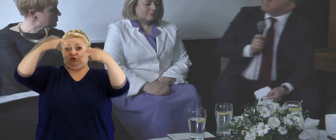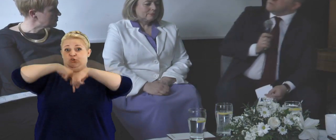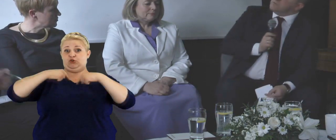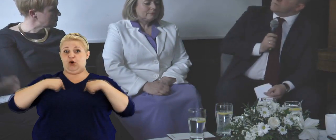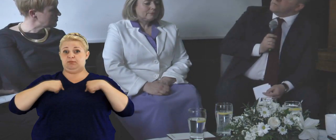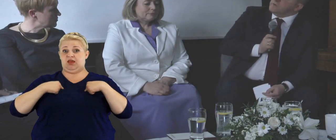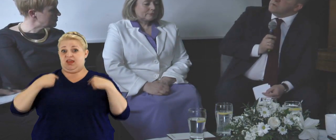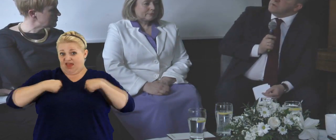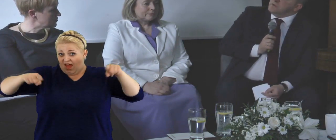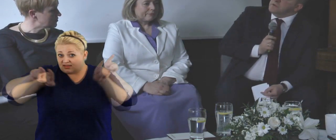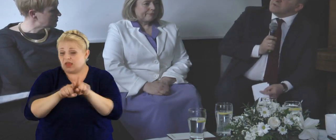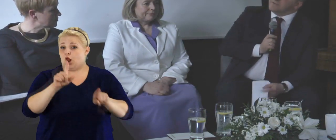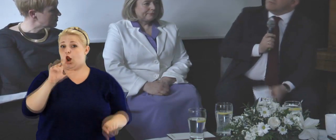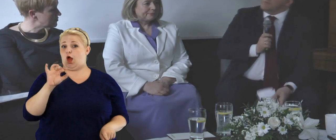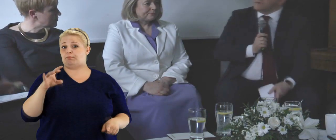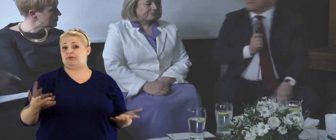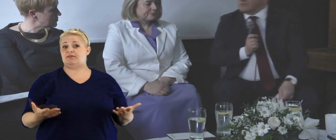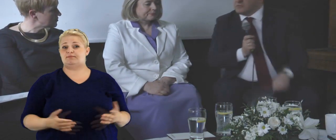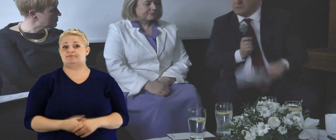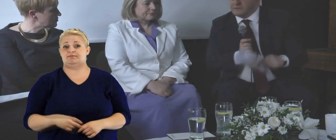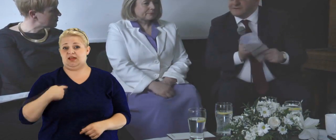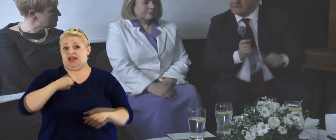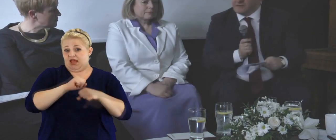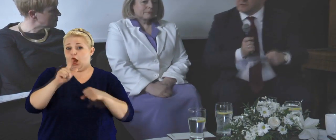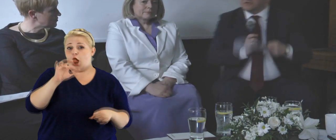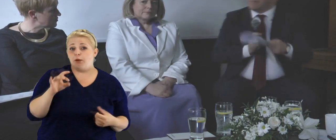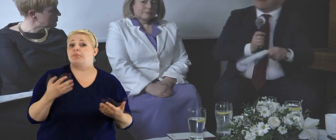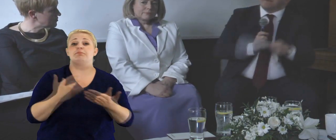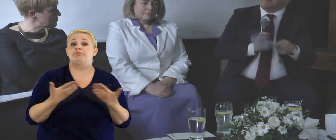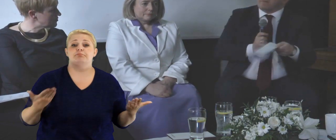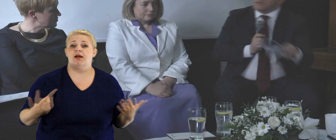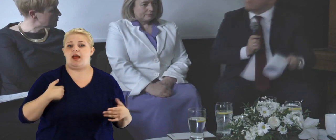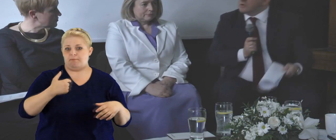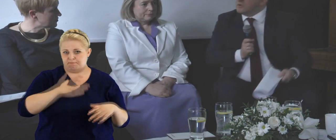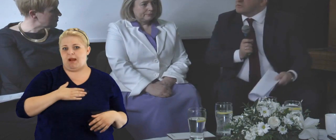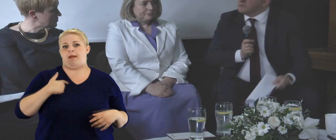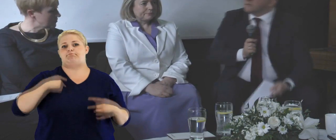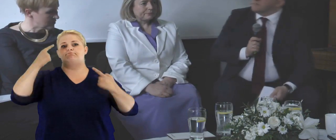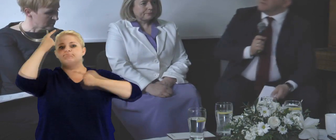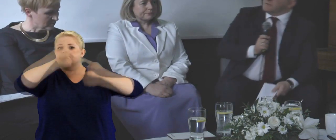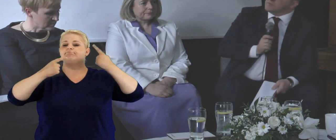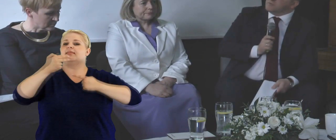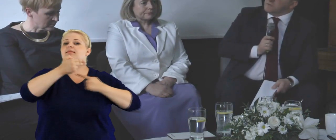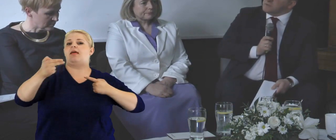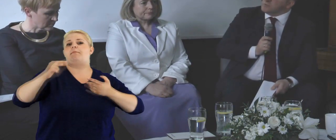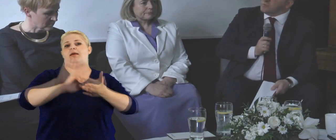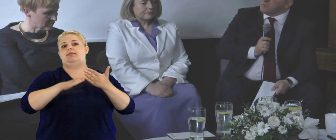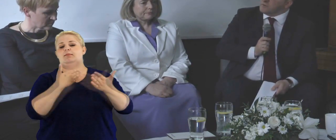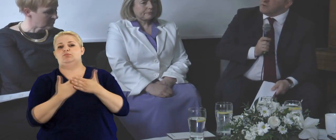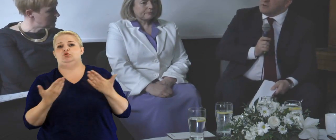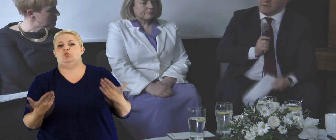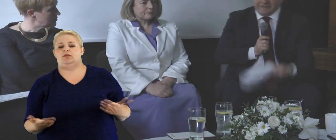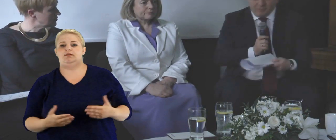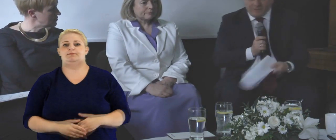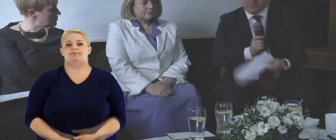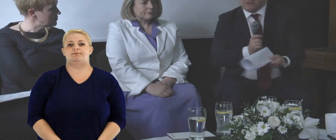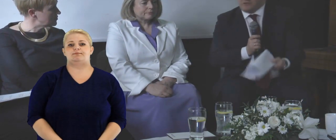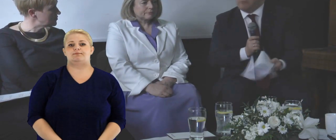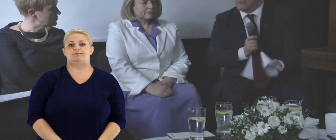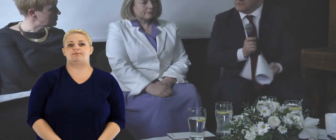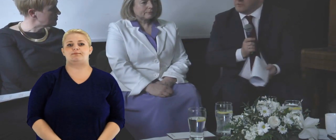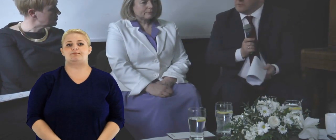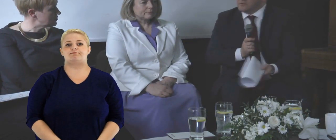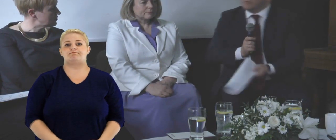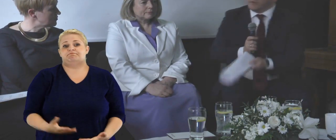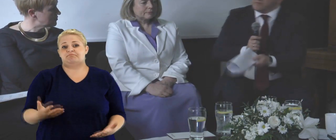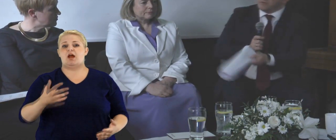jestem lobbystą. Jestem lobbystą dlatego, że naprawdę mam jakieś poglądy na temat na przykład gazu łupkowego, ale mogę być też